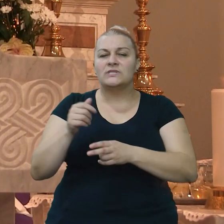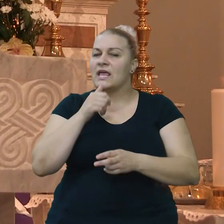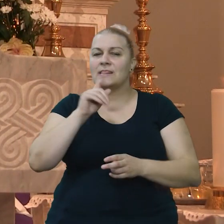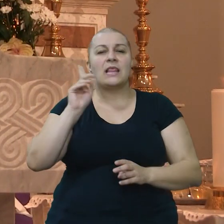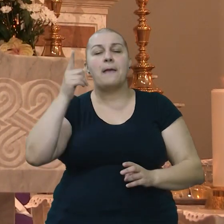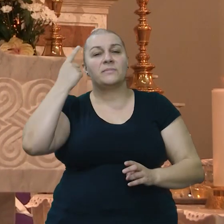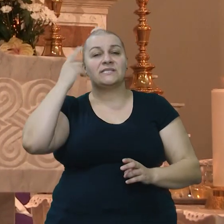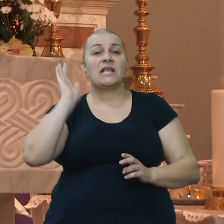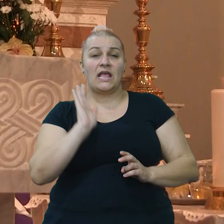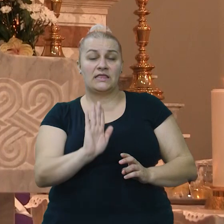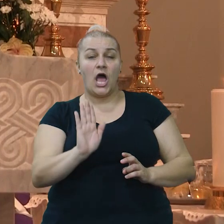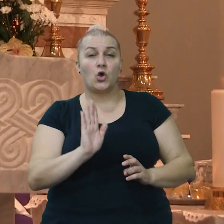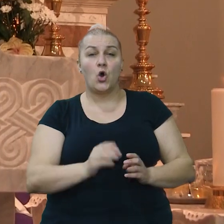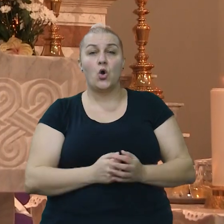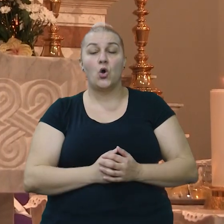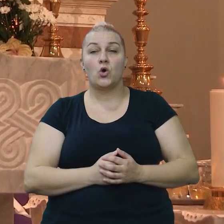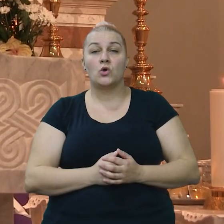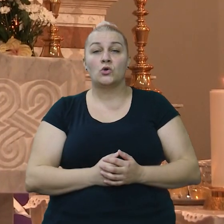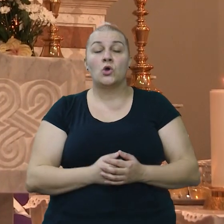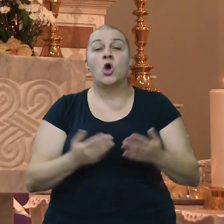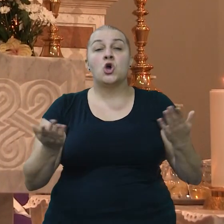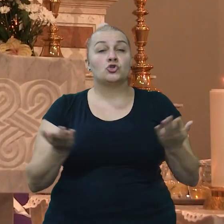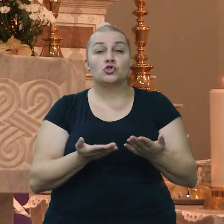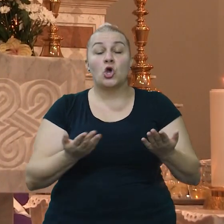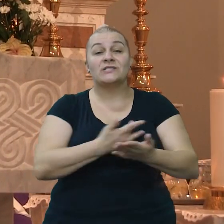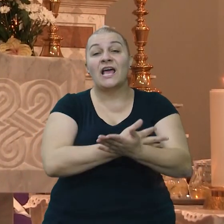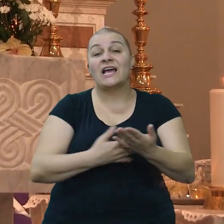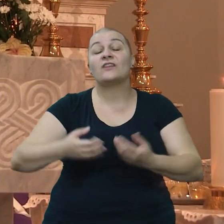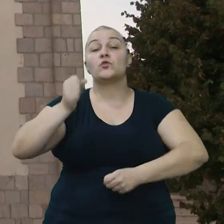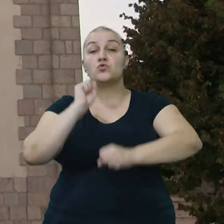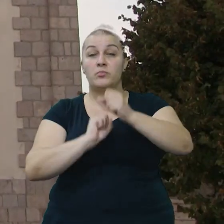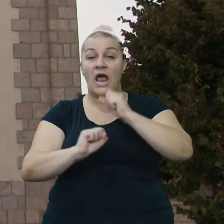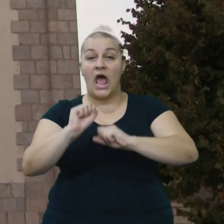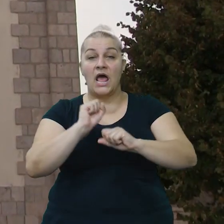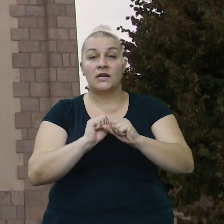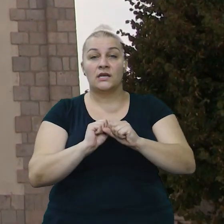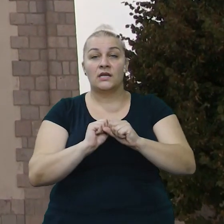Mnogi braćo i